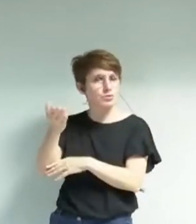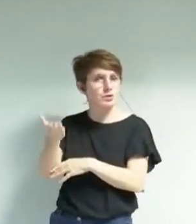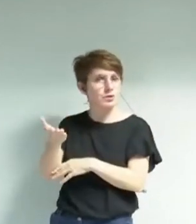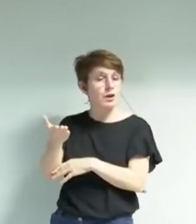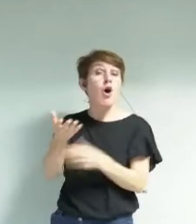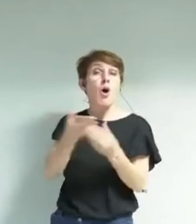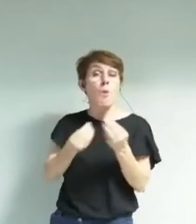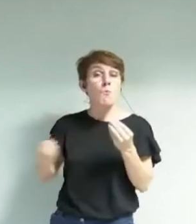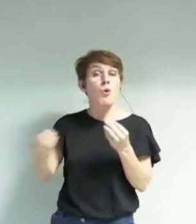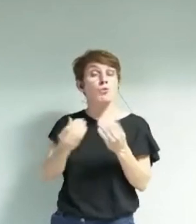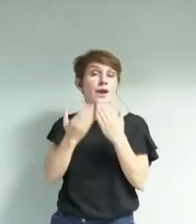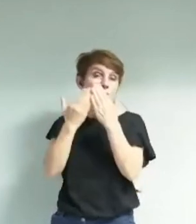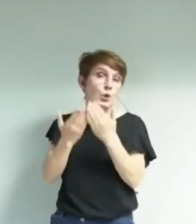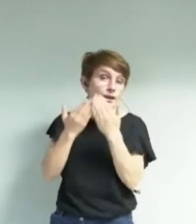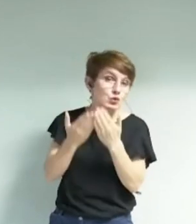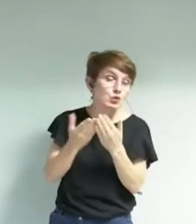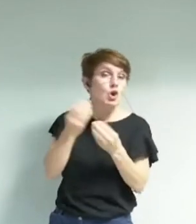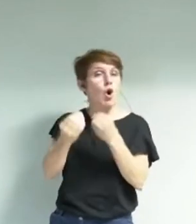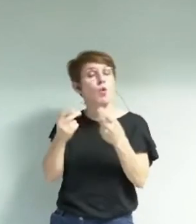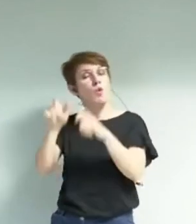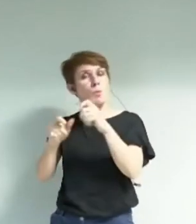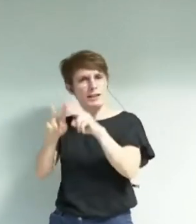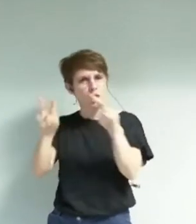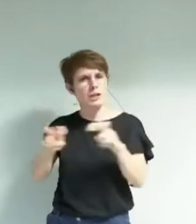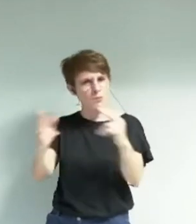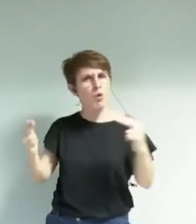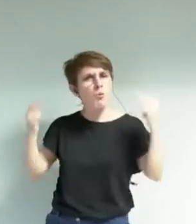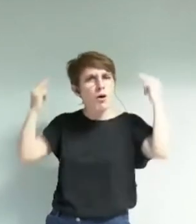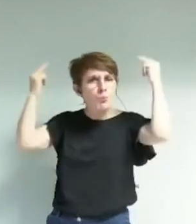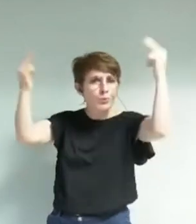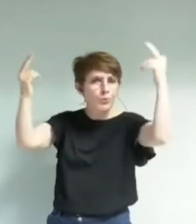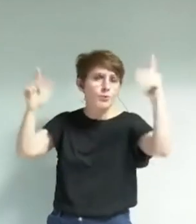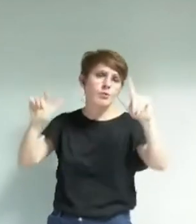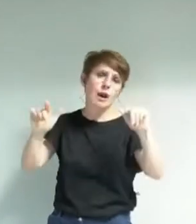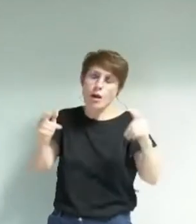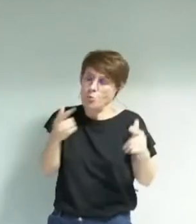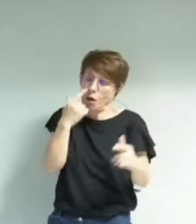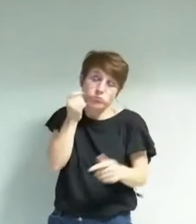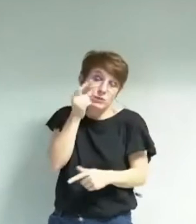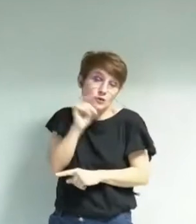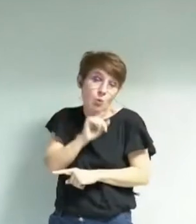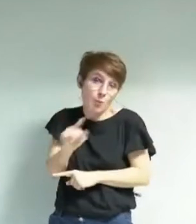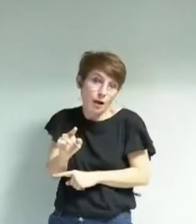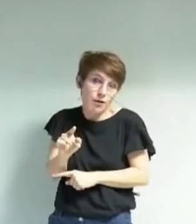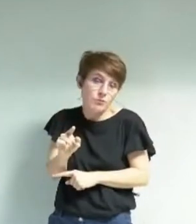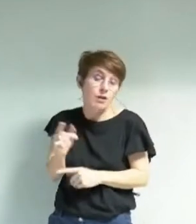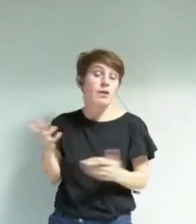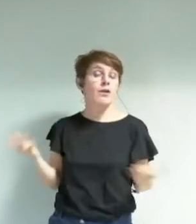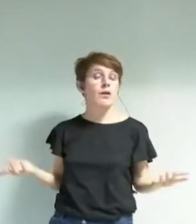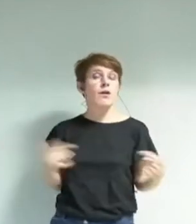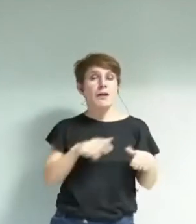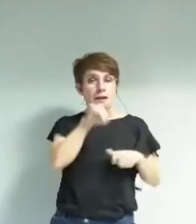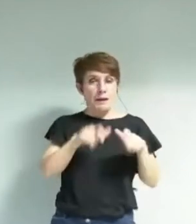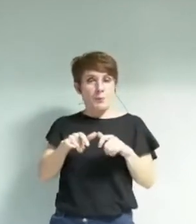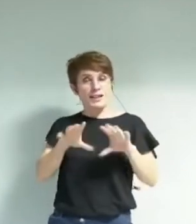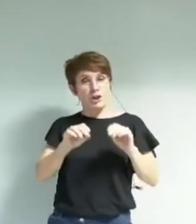population d'étudiants et de personnes hautement diplômées que compte Grenoble n'est pas vraiment étonnant. Peu de grenoblois vont dans les